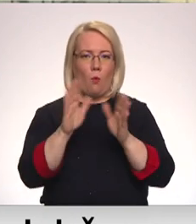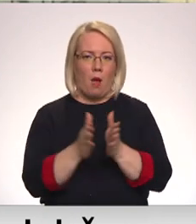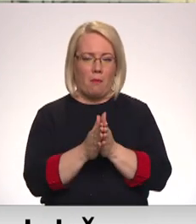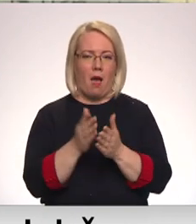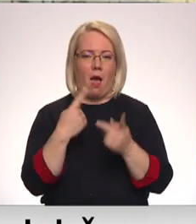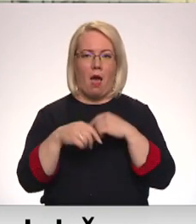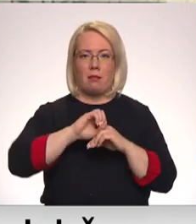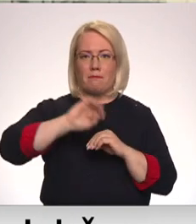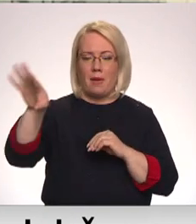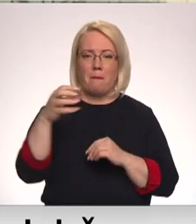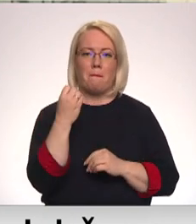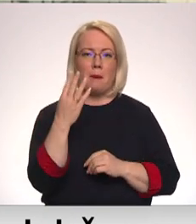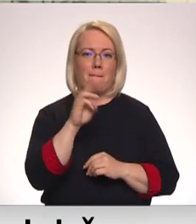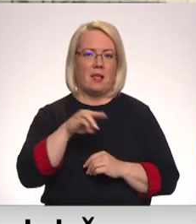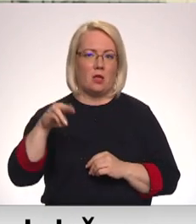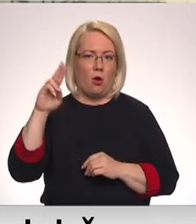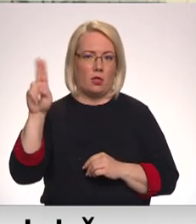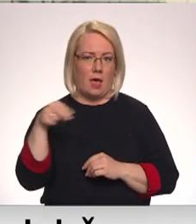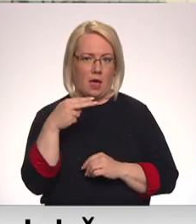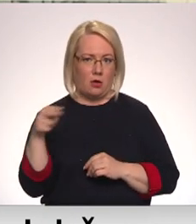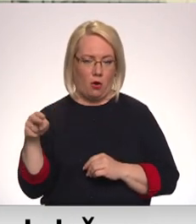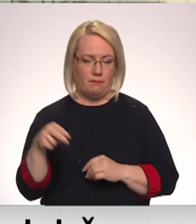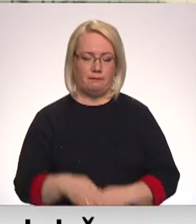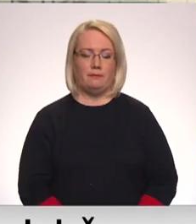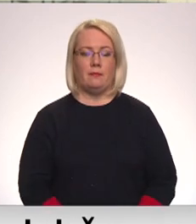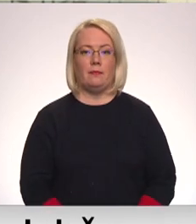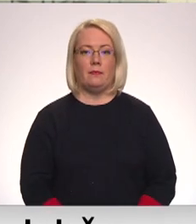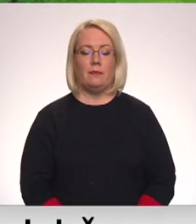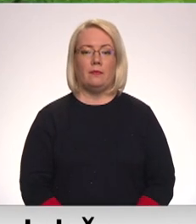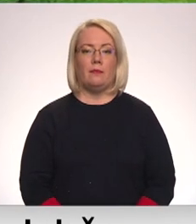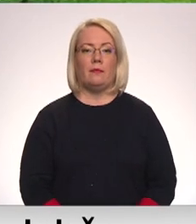miljonus eiro. Mairāk zinu stāstīt Madara Līcīte.